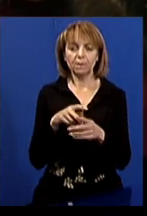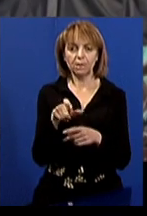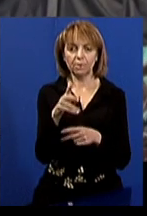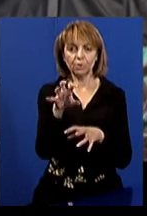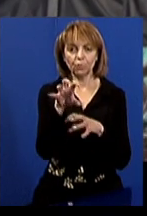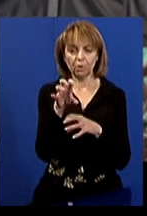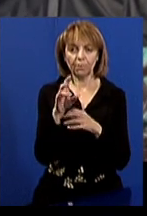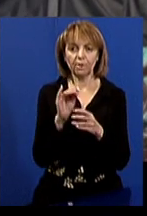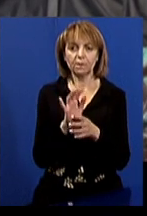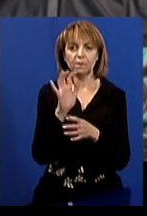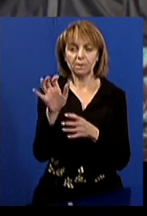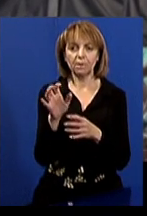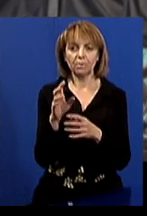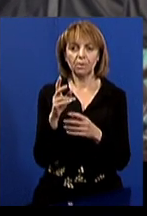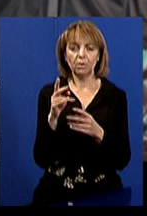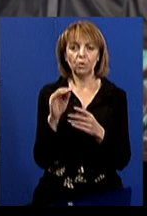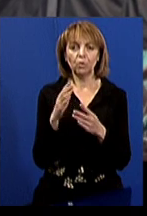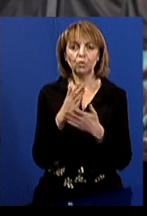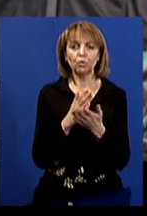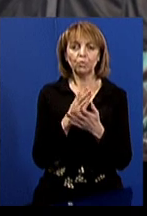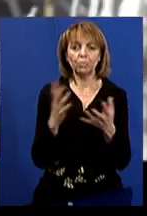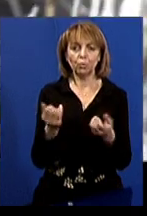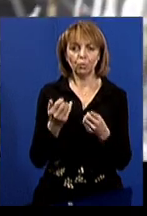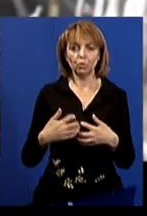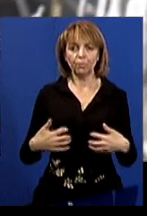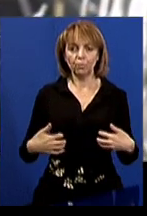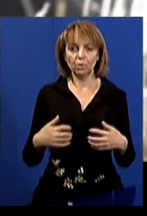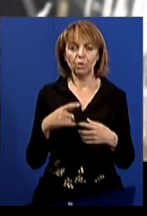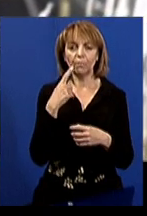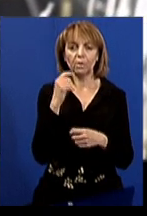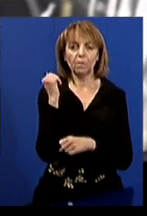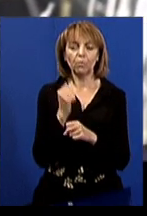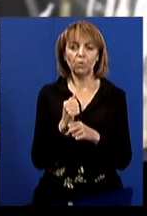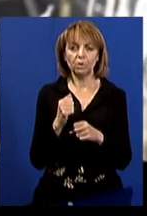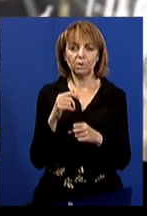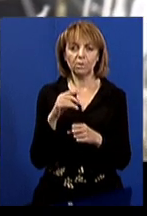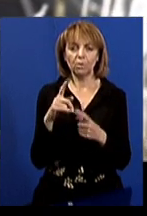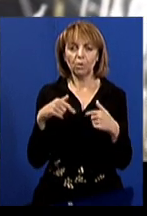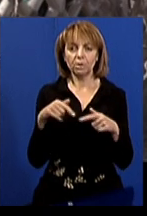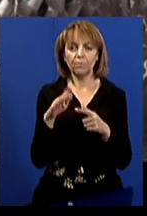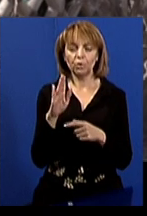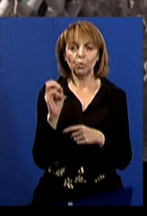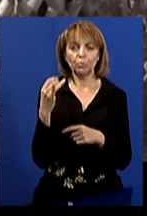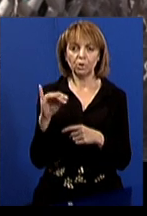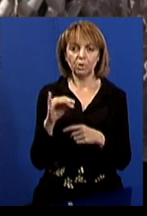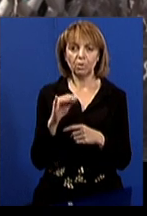сфотографували та надіслали світлину до служби порятунку тварин, говорить працівник організації Володимир Голубничий.